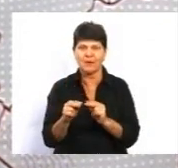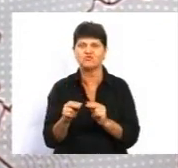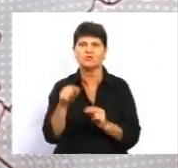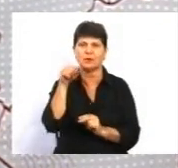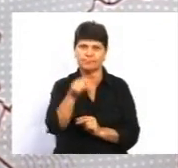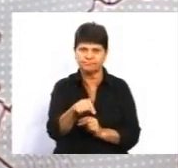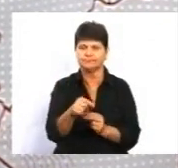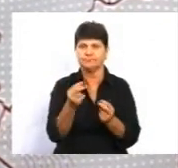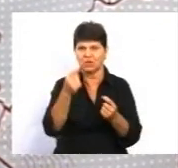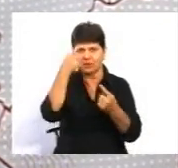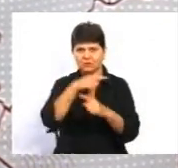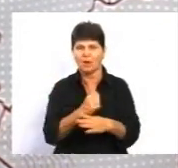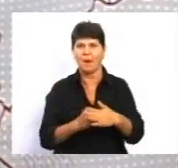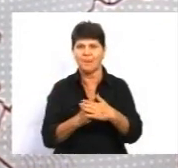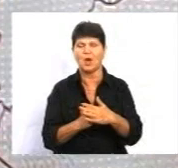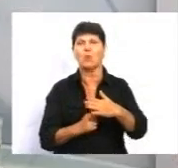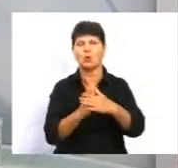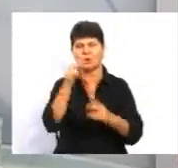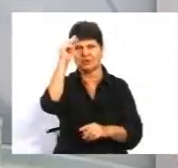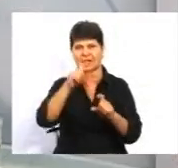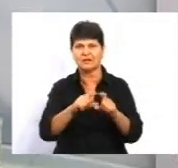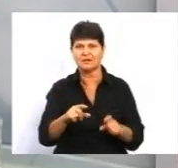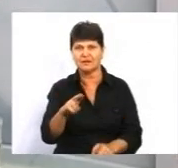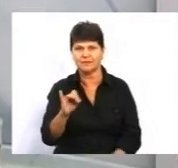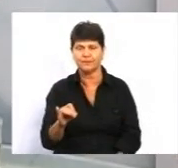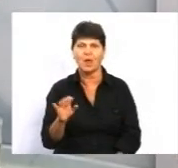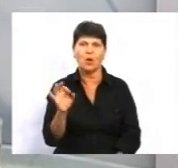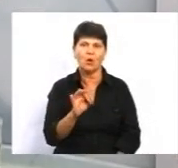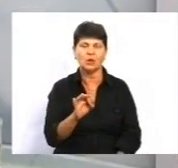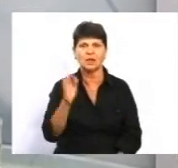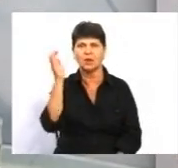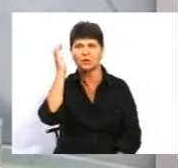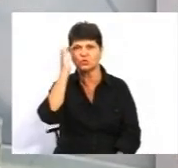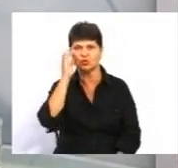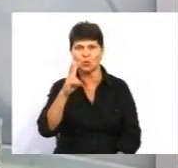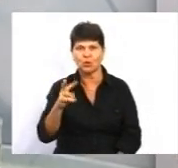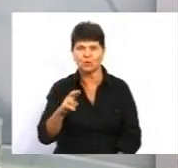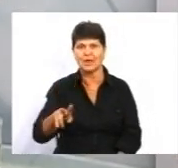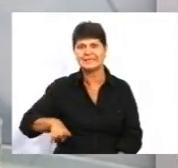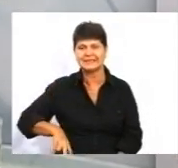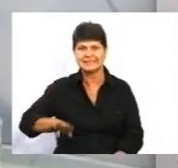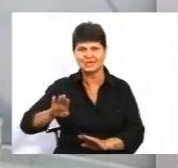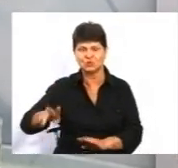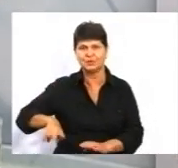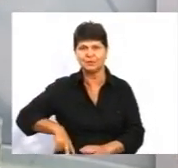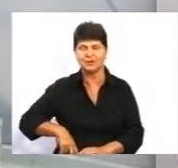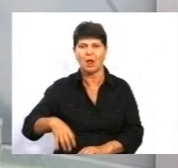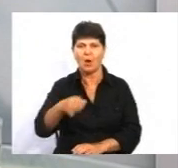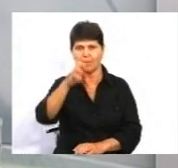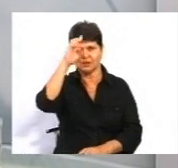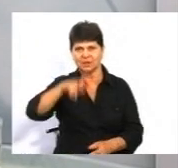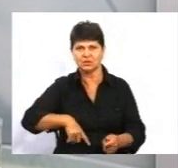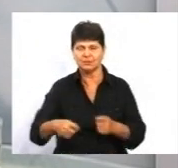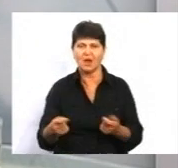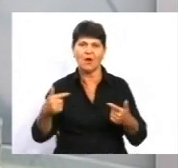матеріально-технічної бази, опорних закладів. Олена Чорна, заступниця директора департаменту освіти і науки обласної державної адміністрації. Гостя в